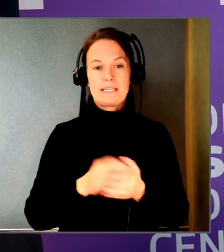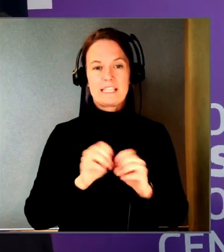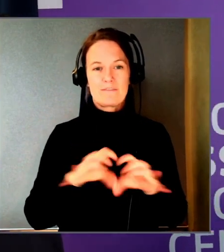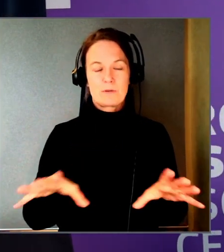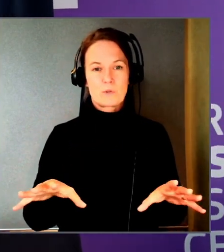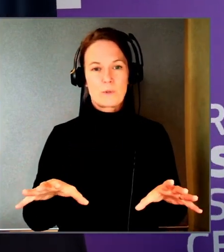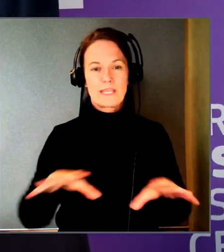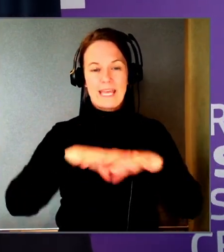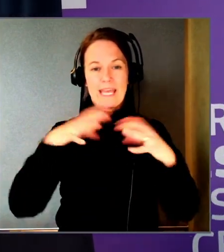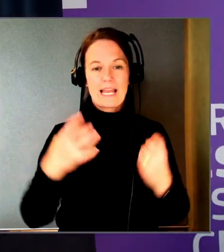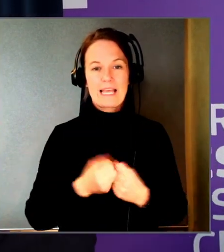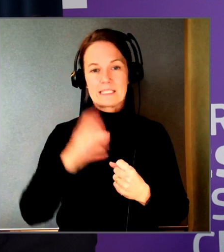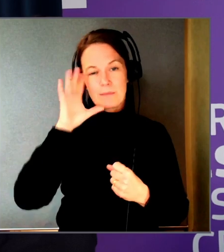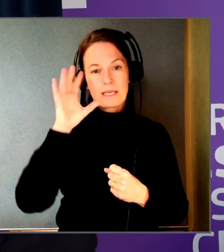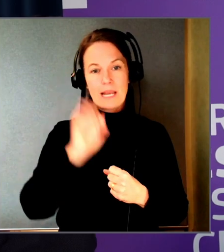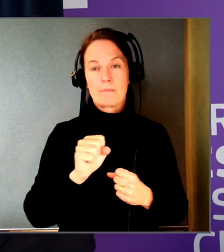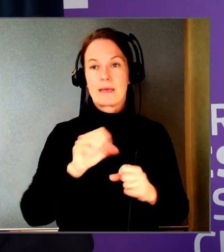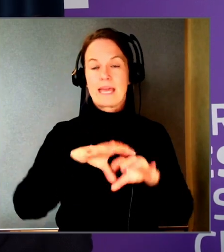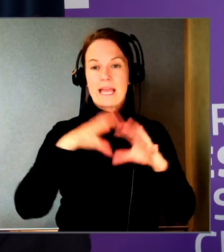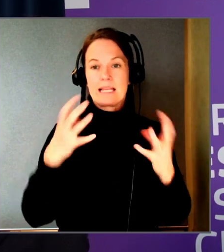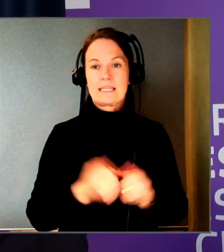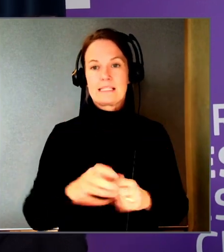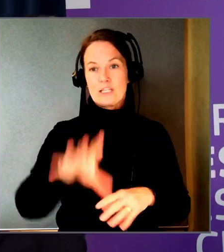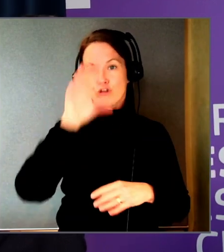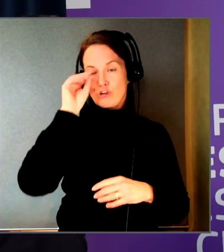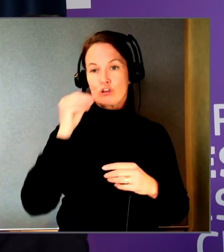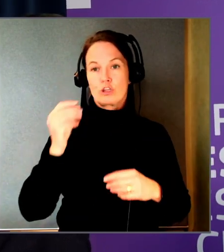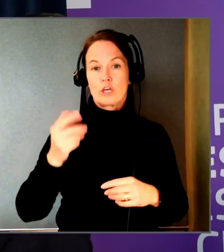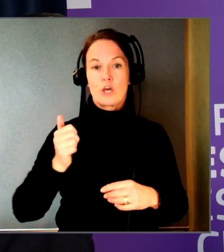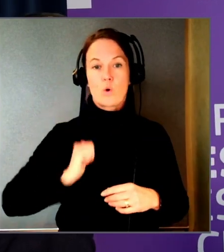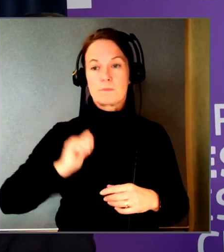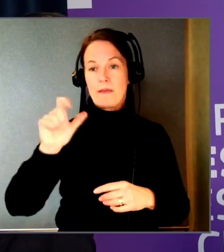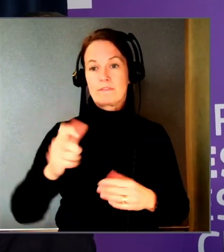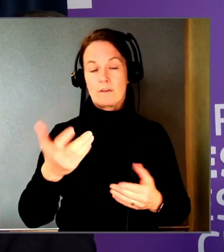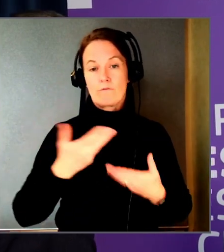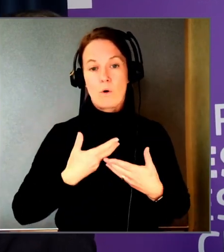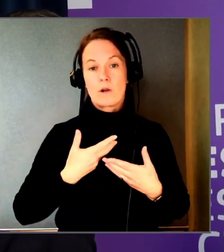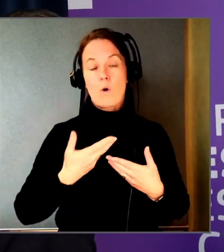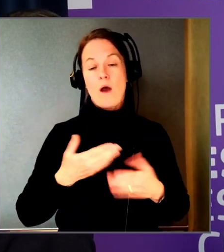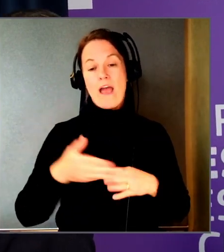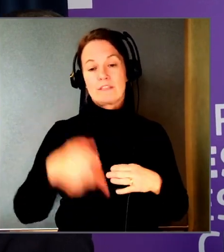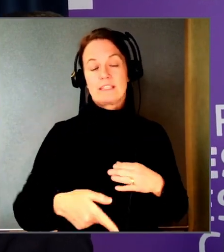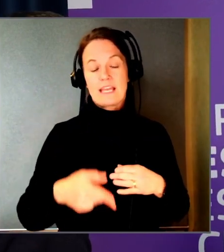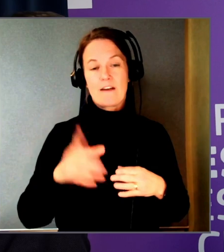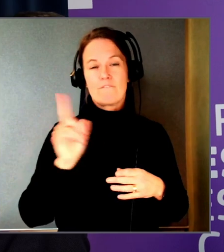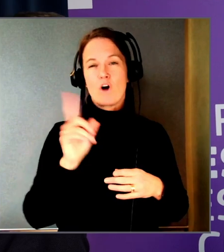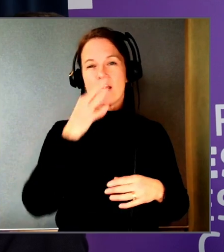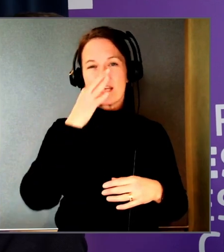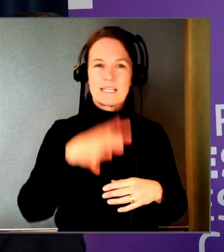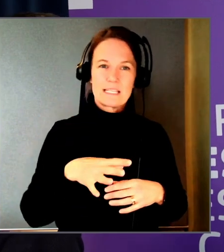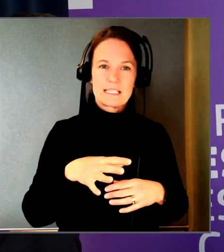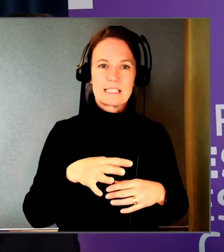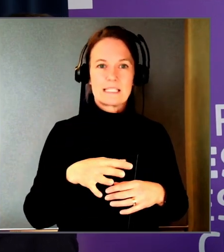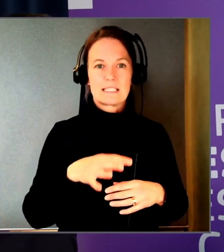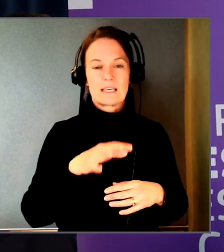helhetsbegreppet, helhetsintrycket som konsumenten får. Och efter det får man bedöma vart är riskerna. Lite som du säger att det